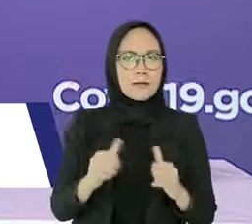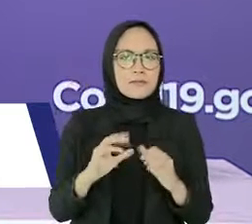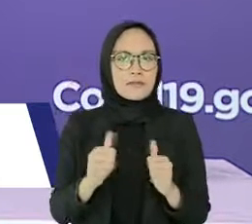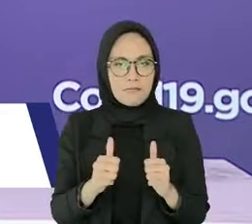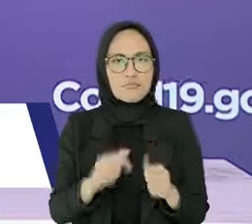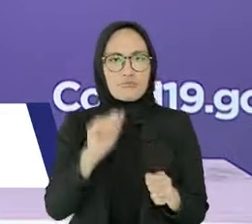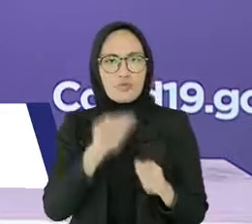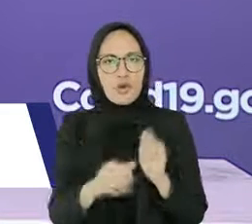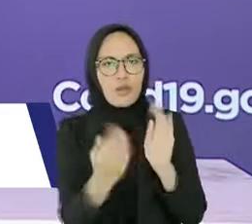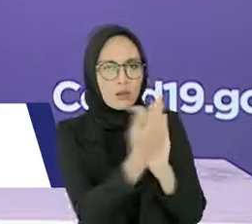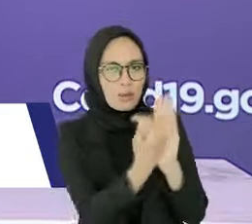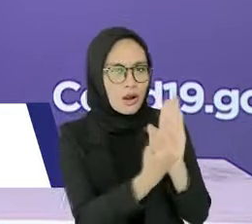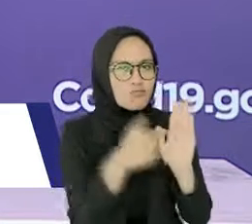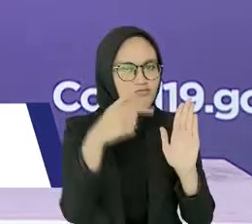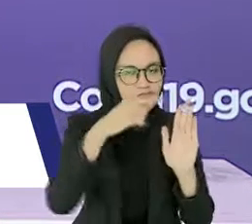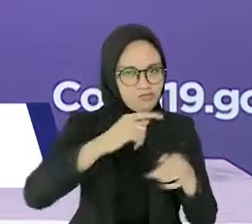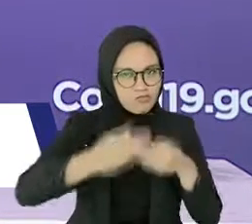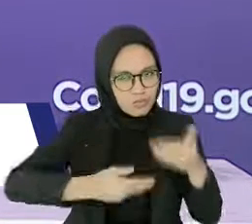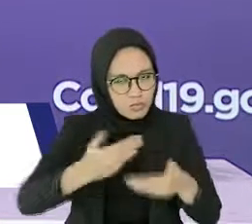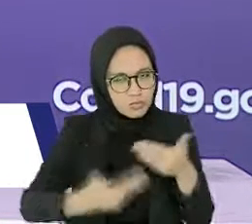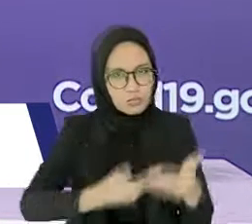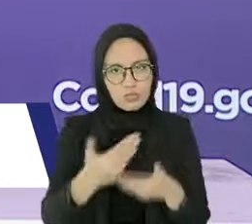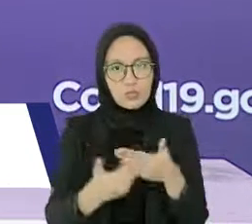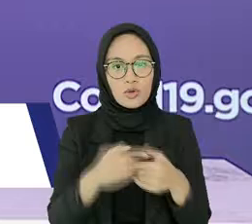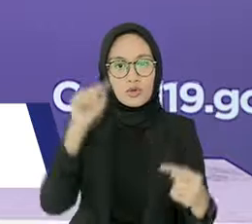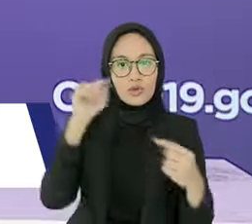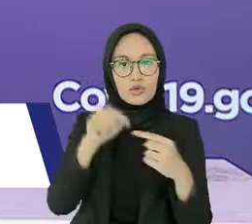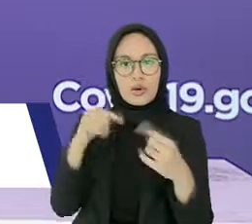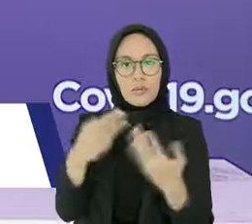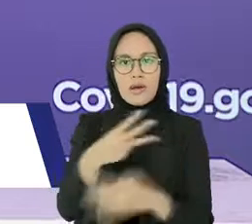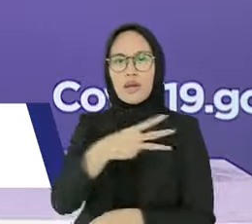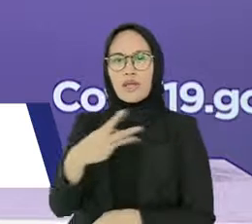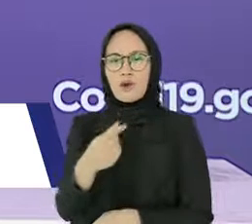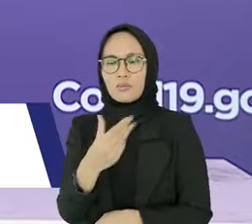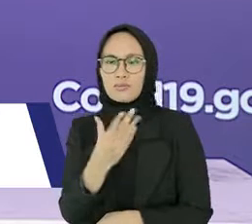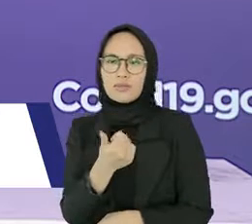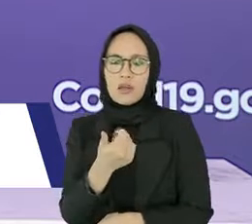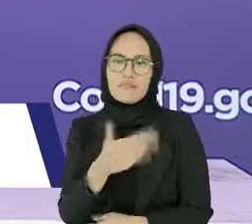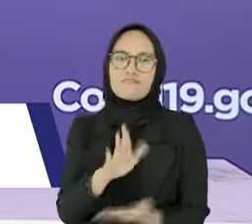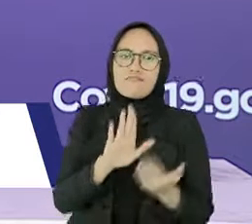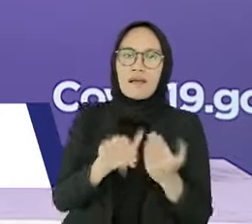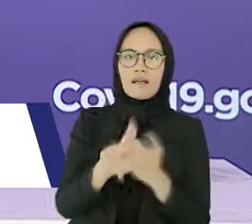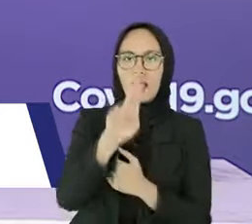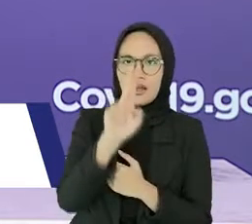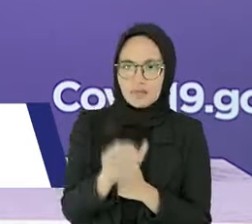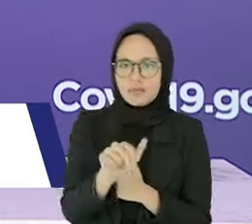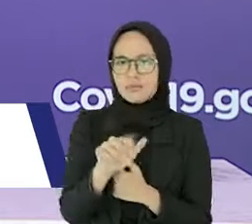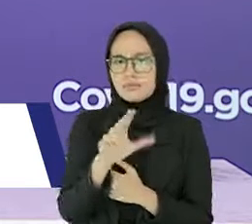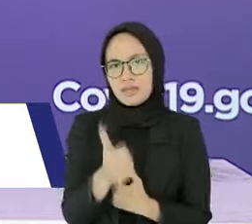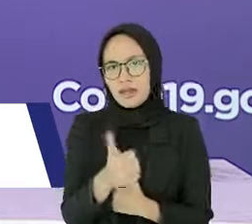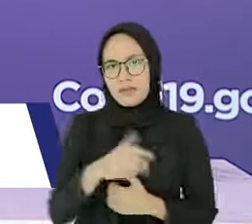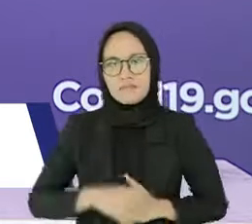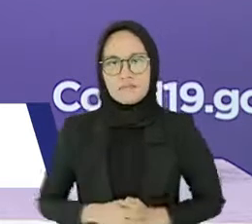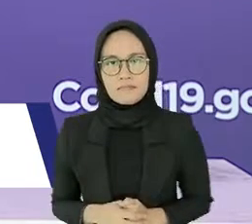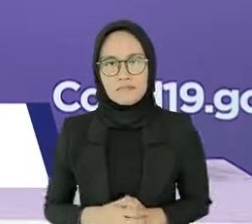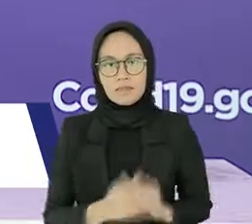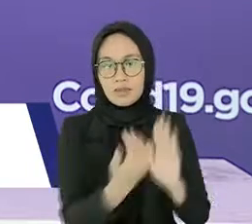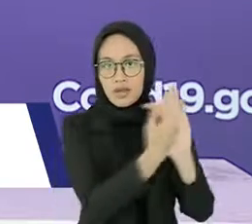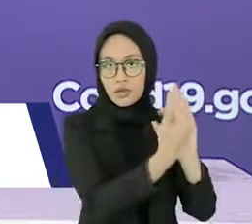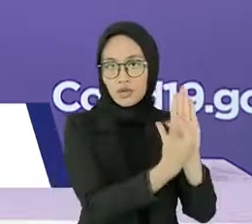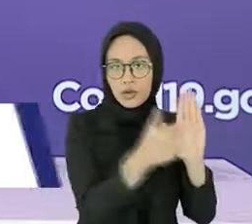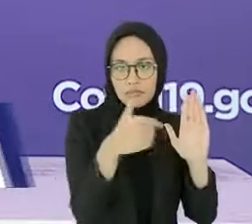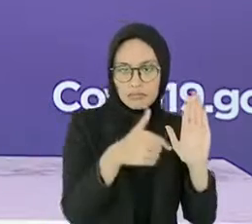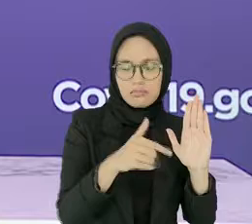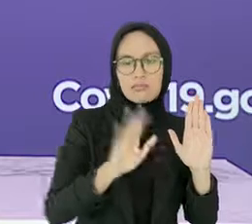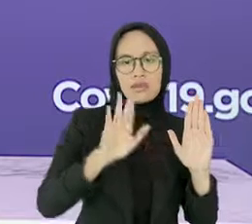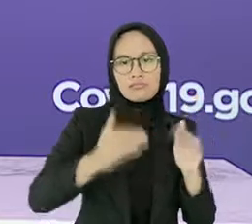dengan hati-hati agar pemulihan ekonomi bisa berjalan secara aman. Penerapan kebijakan akan dilakukan